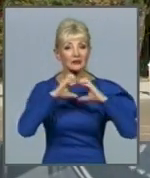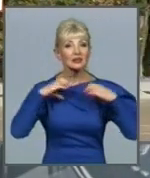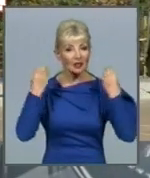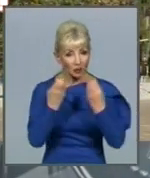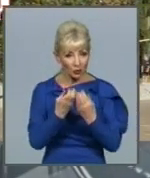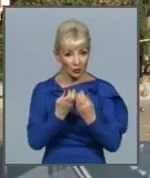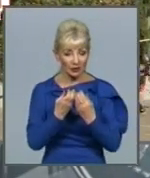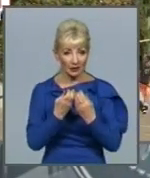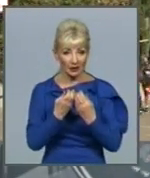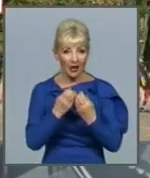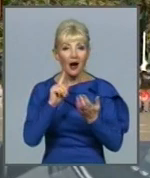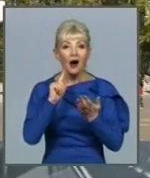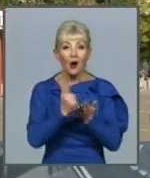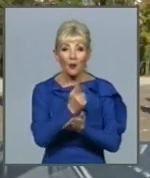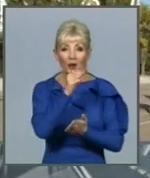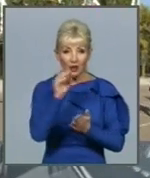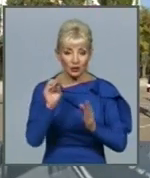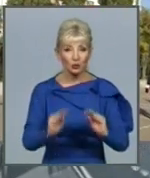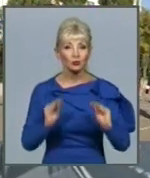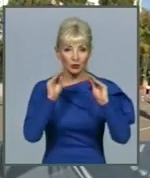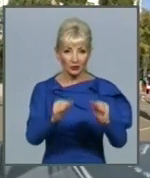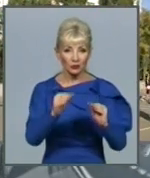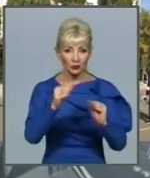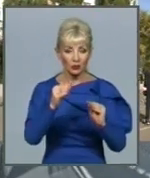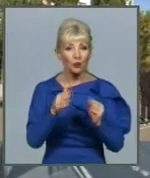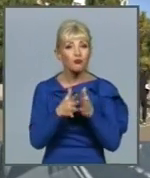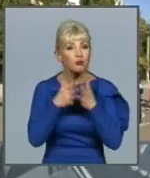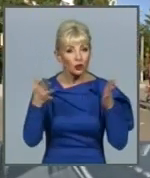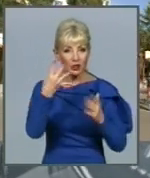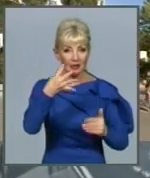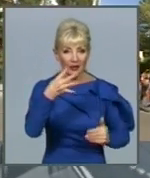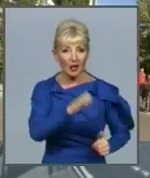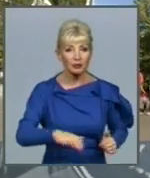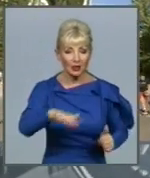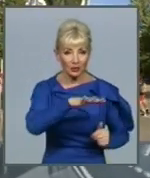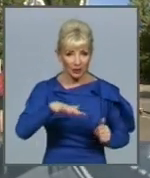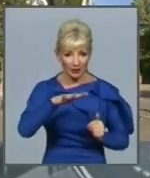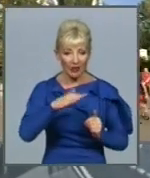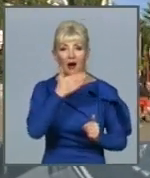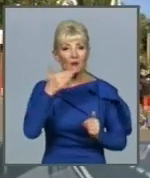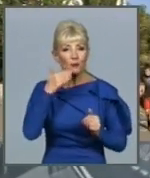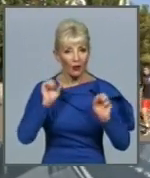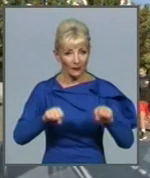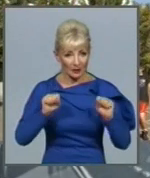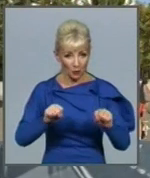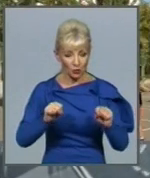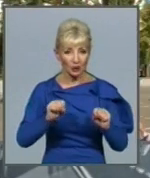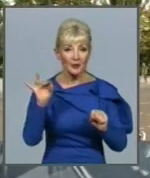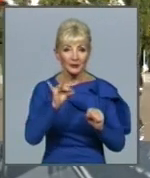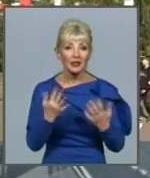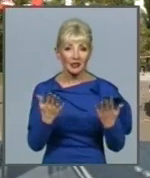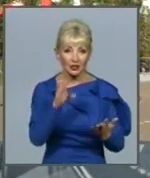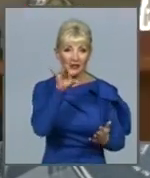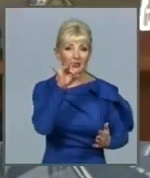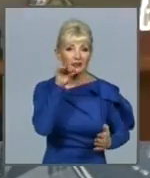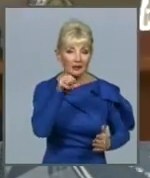Установку більше 40 площадок мультифункціональних і, звісно, стріт-воркаут-площадок в дворах